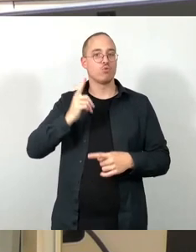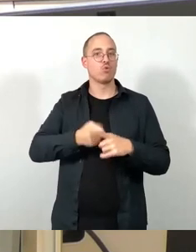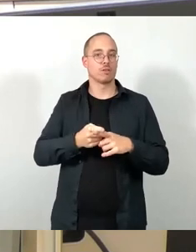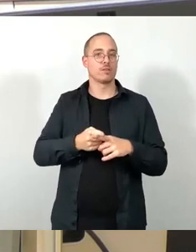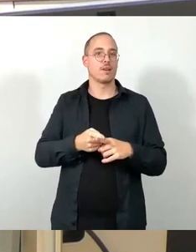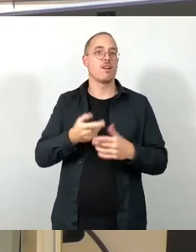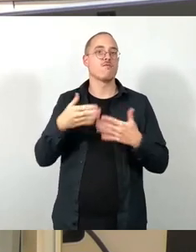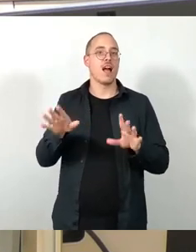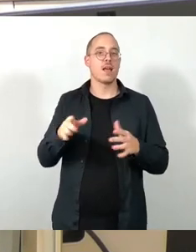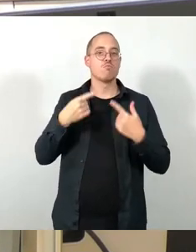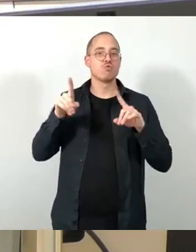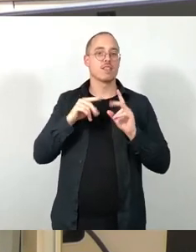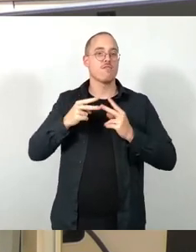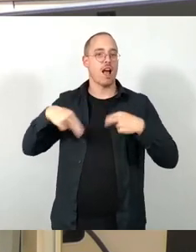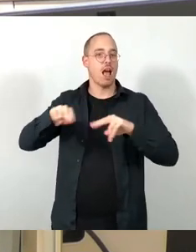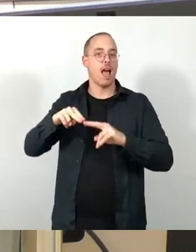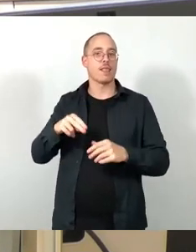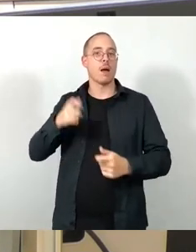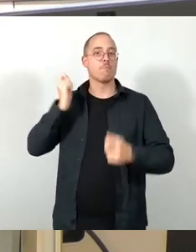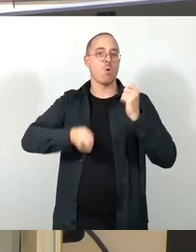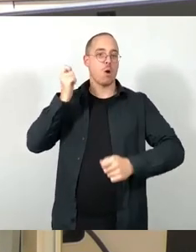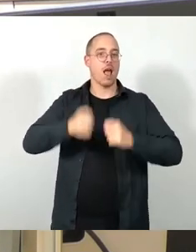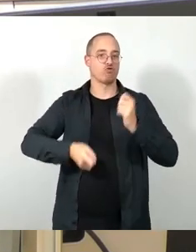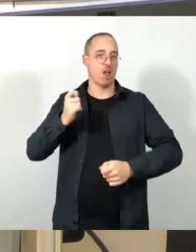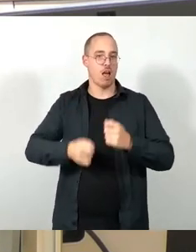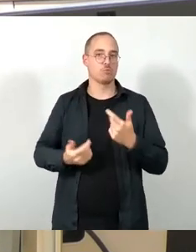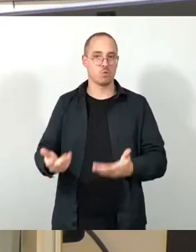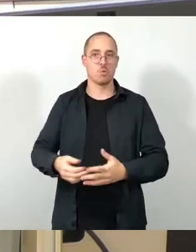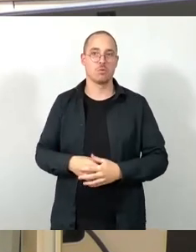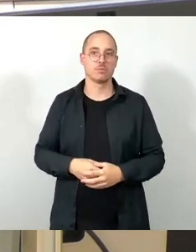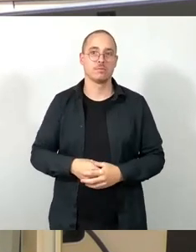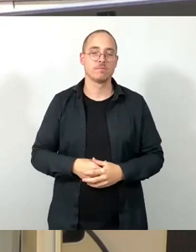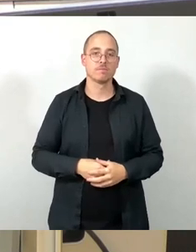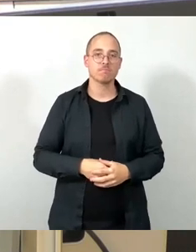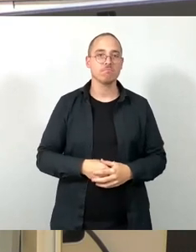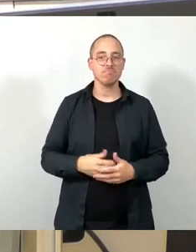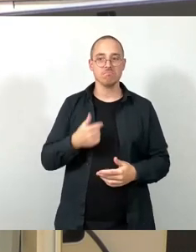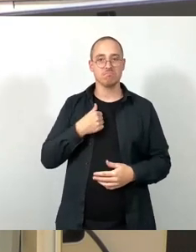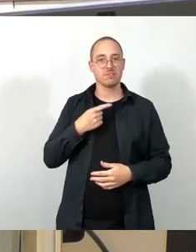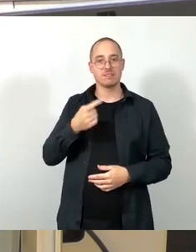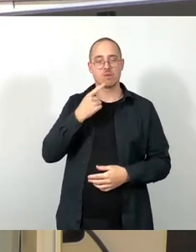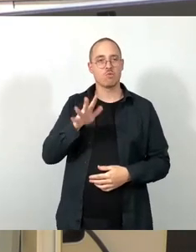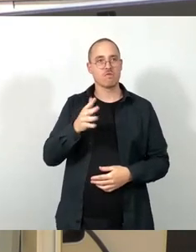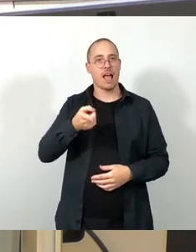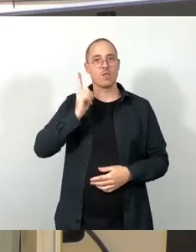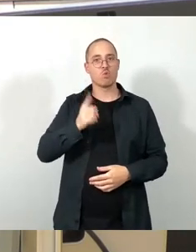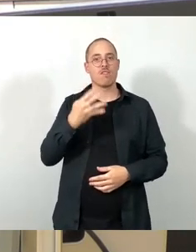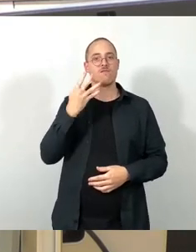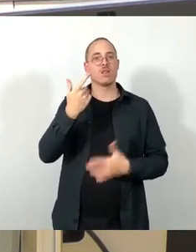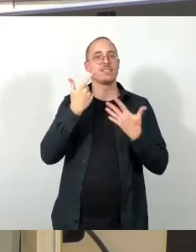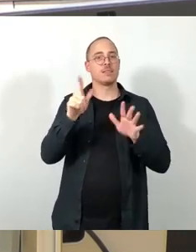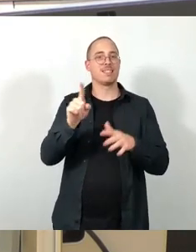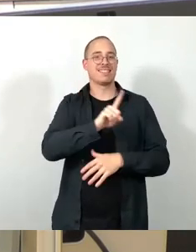hier über dann verbleibende 174.000 Euro. Und ich will sagen, die Betonung Ihres Antrags liegt auf